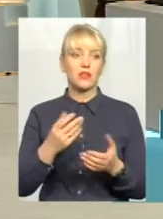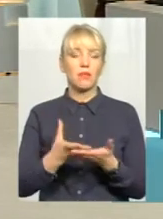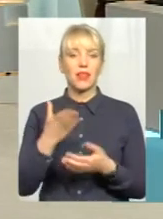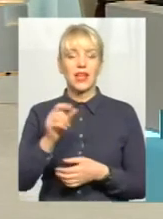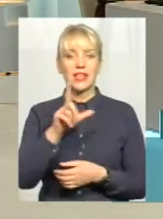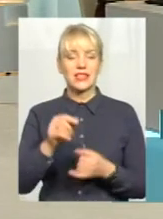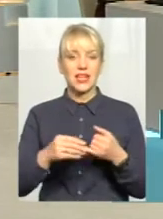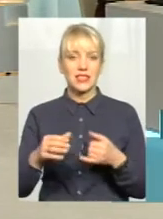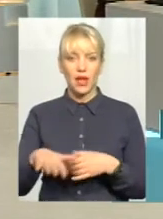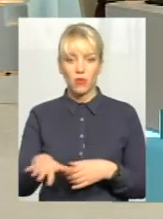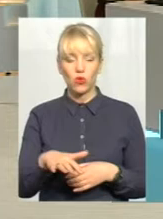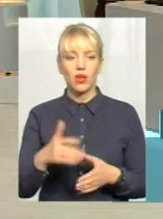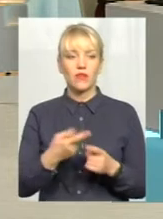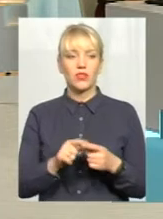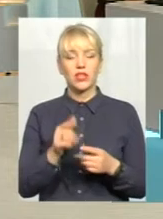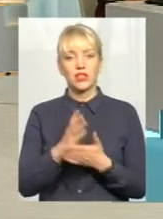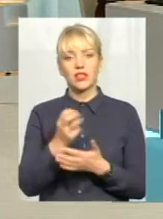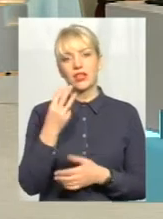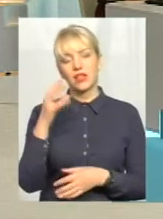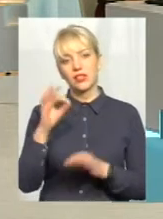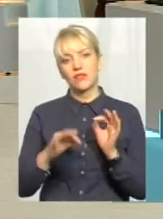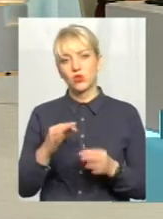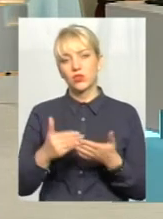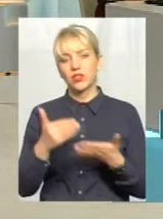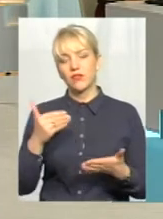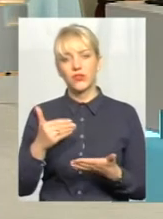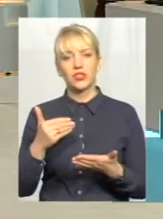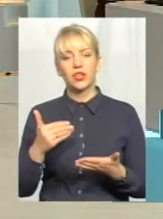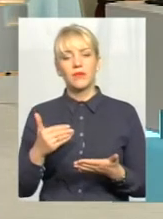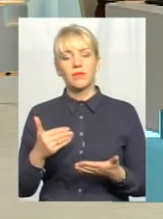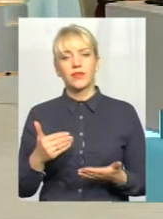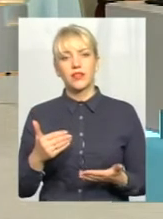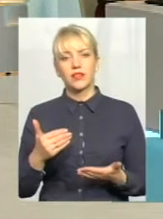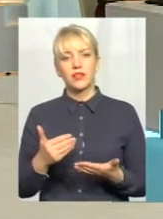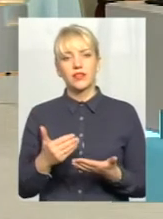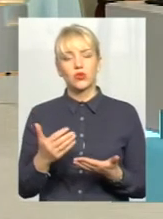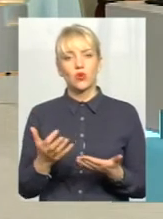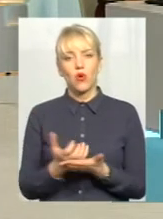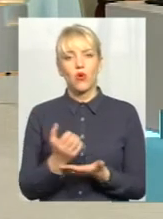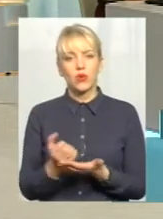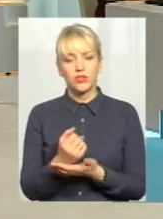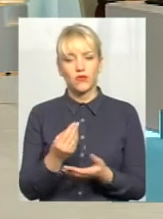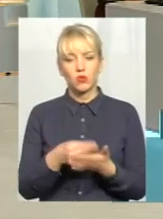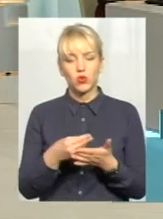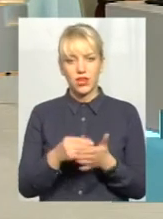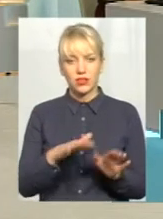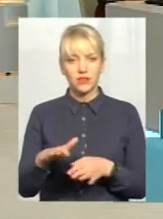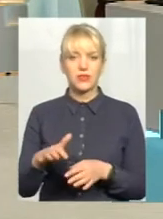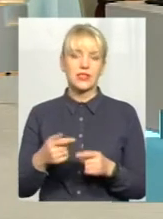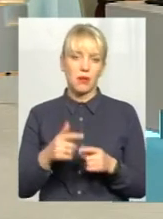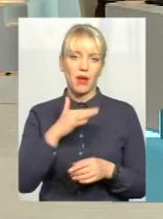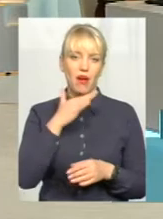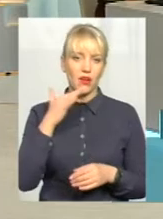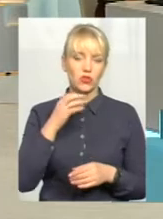складає майже 13% від корзіни доходів місцевих бюджетів. Це досить